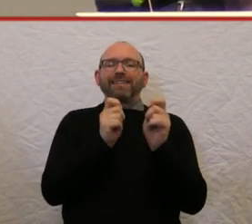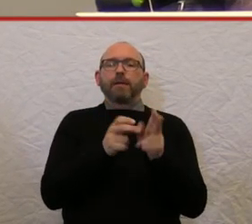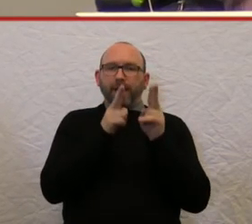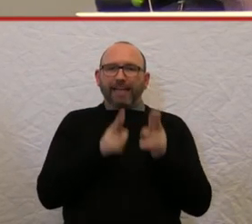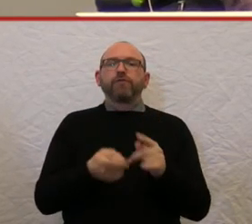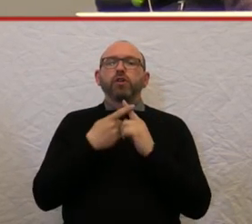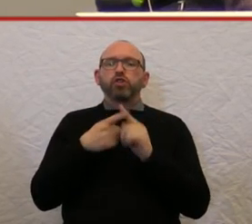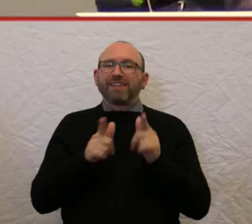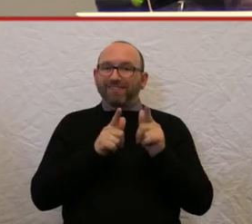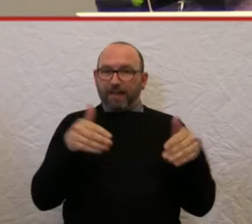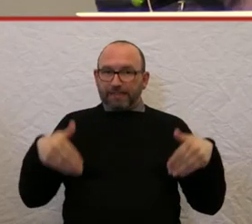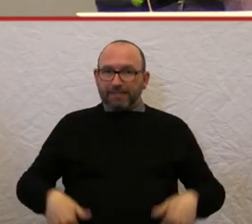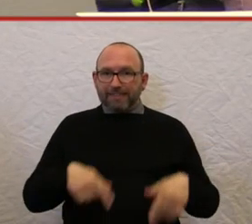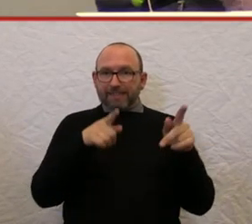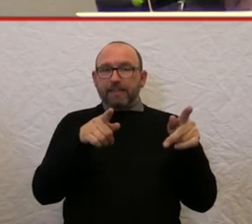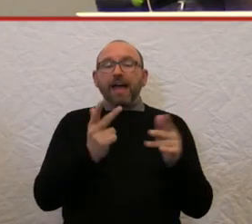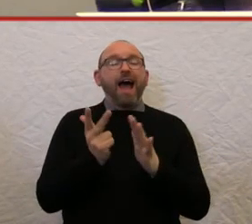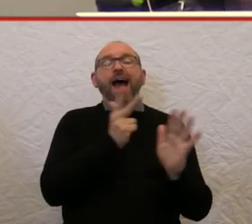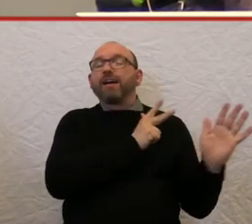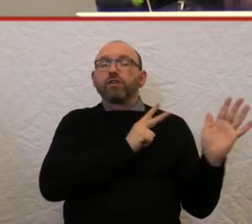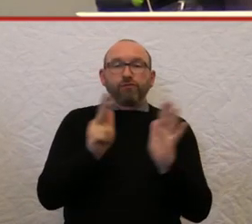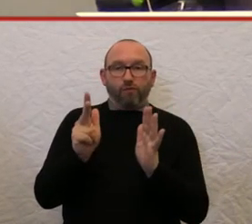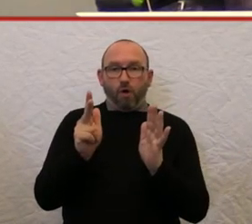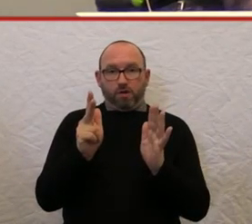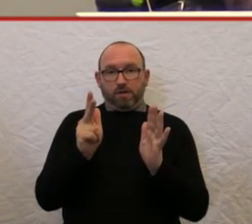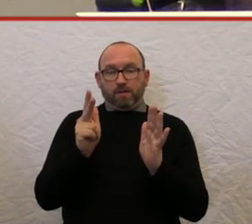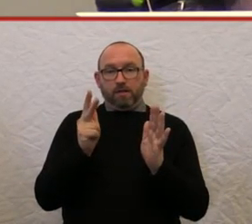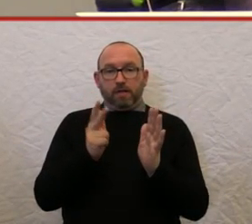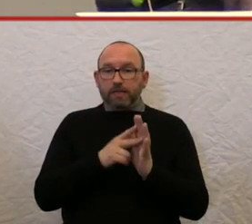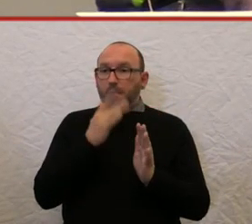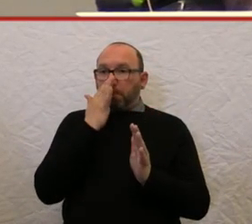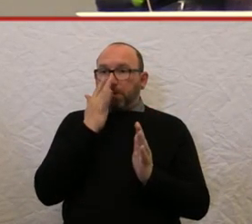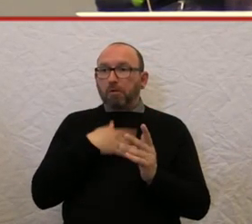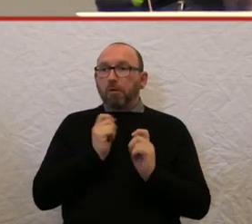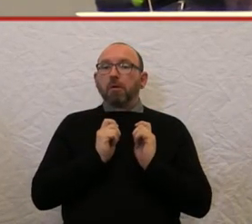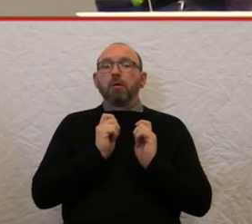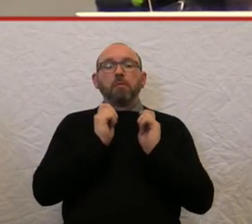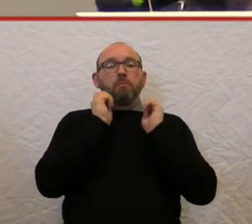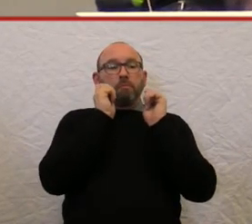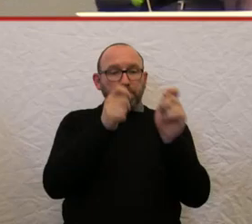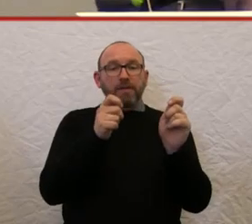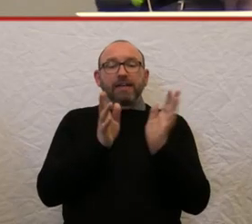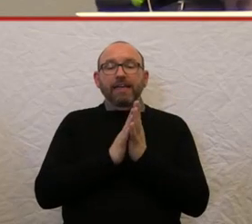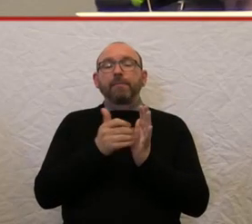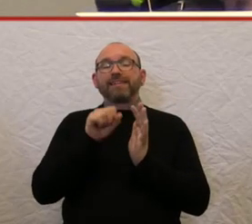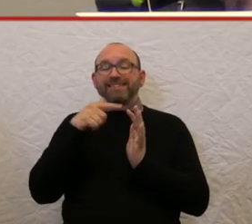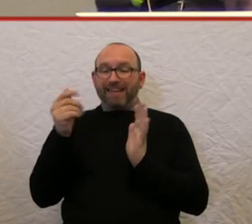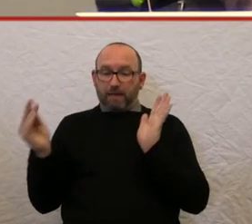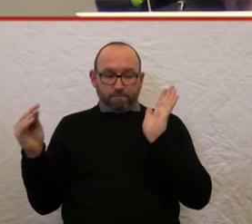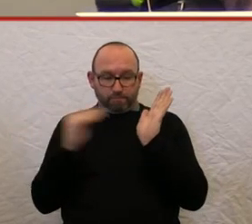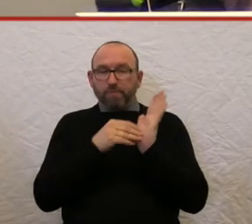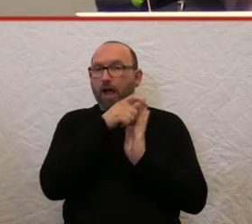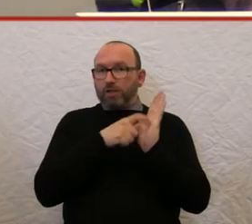Sonderfahrdienst teilzuhaben, da gehen acht Wochen, weil ich habe es gestoppt bei mir, ich habe jetzt seit neuestem das T in meinem Ausweis und diese